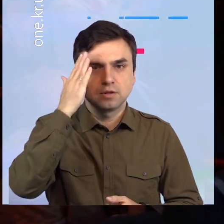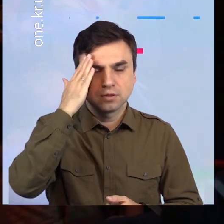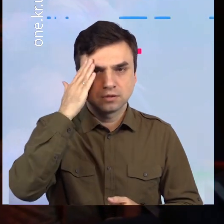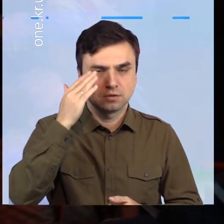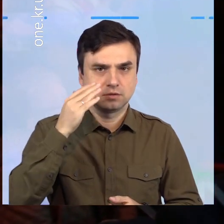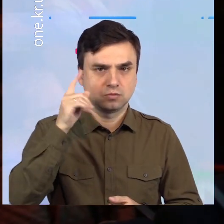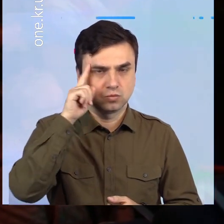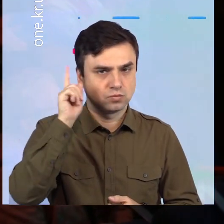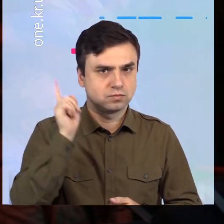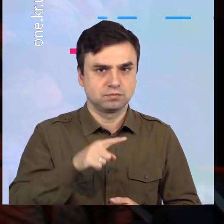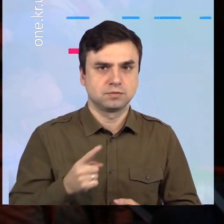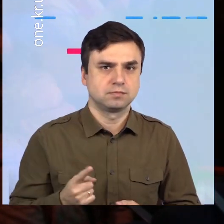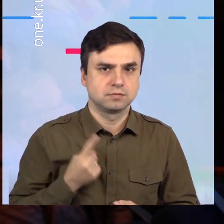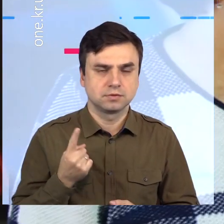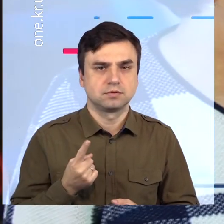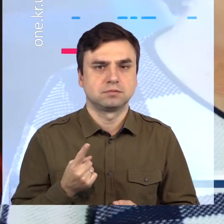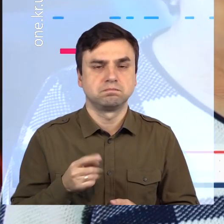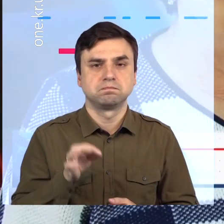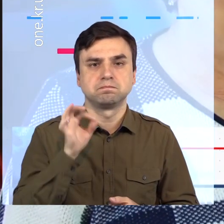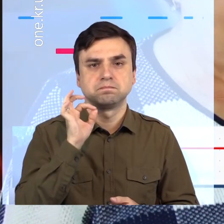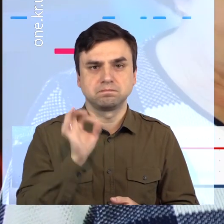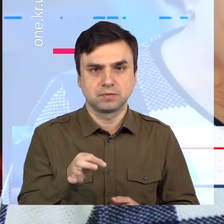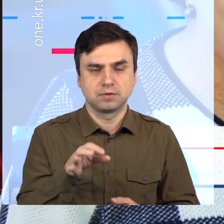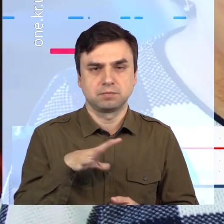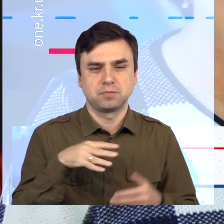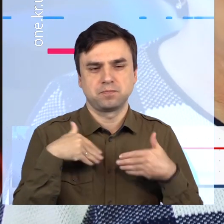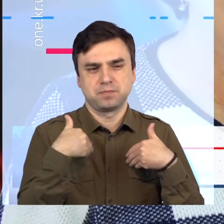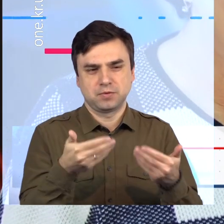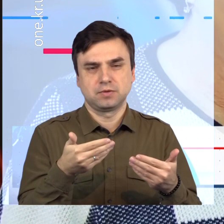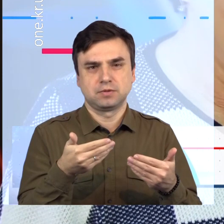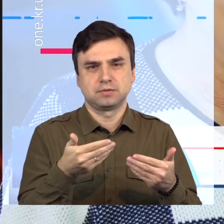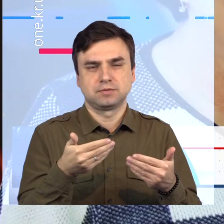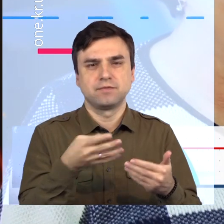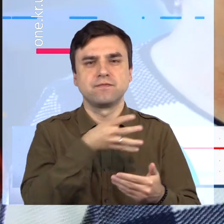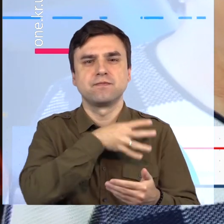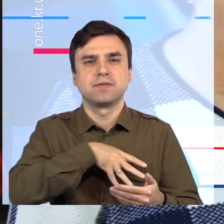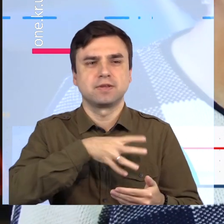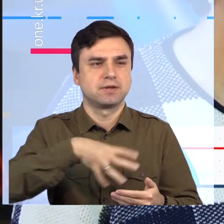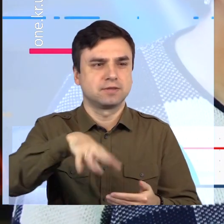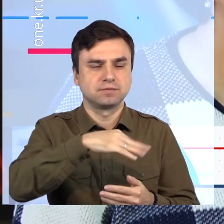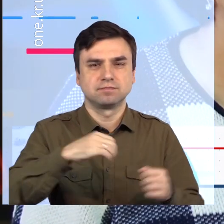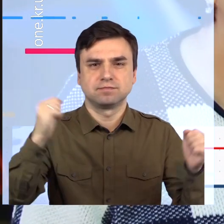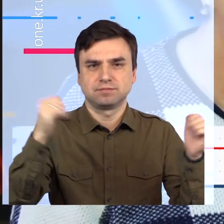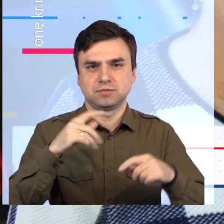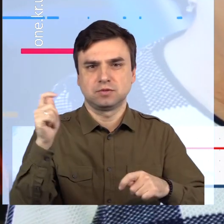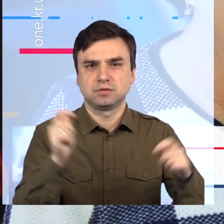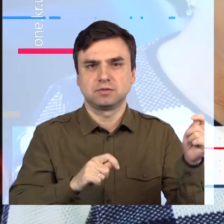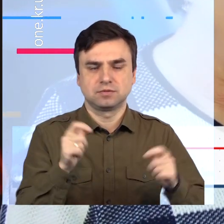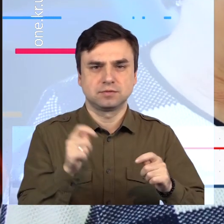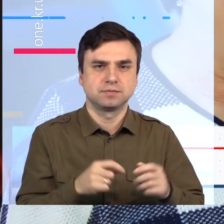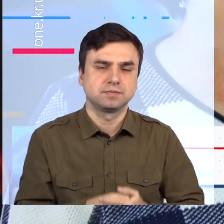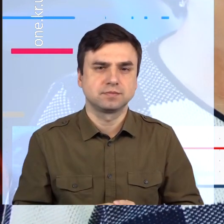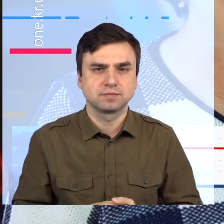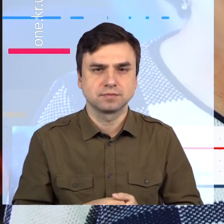незабутні враження та гарний настрій. Я хочу сказати, що мене переповнює гордість за наших талановитих